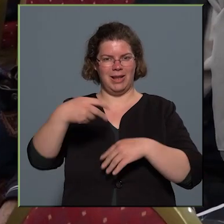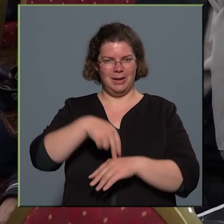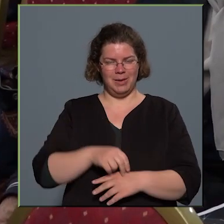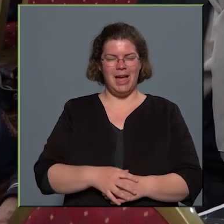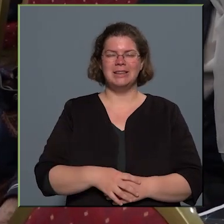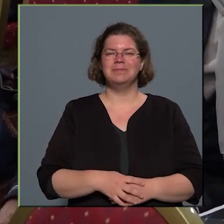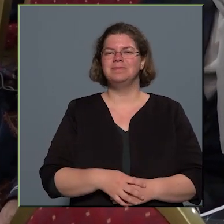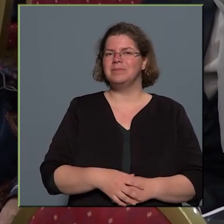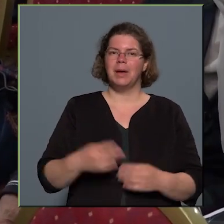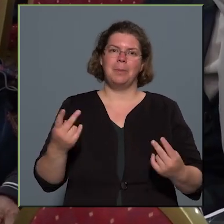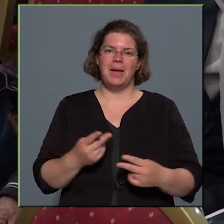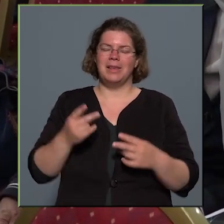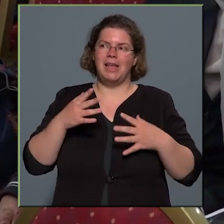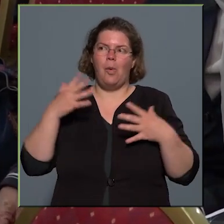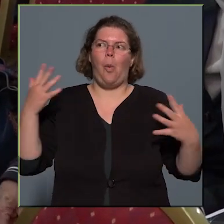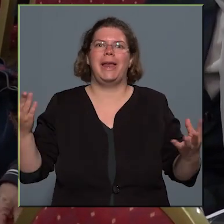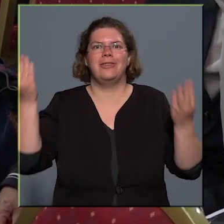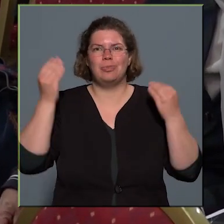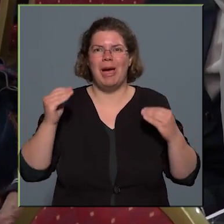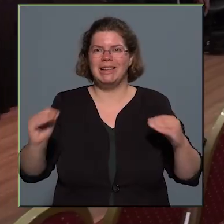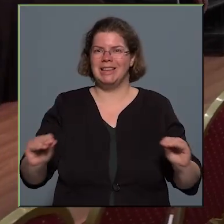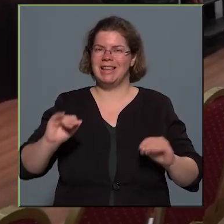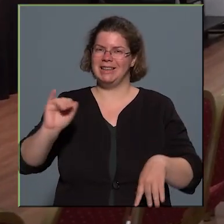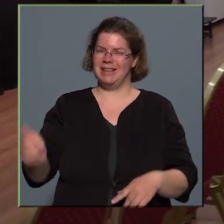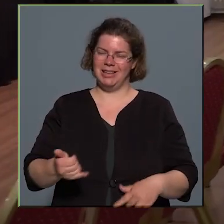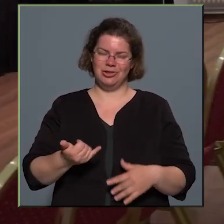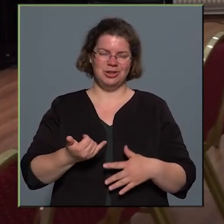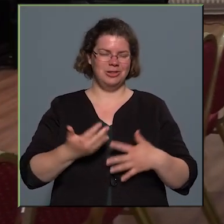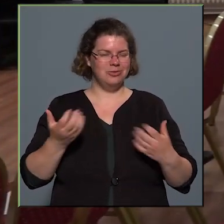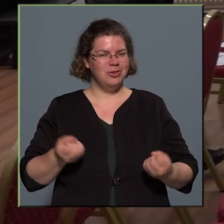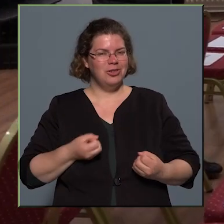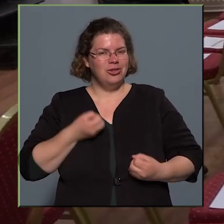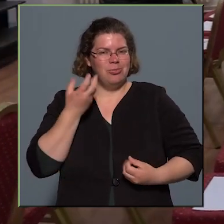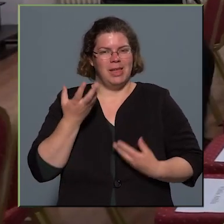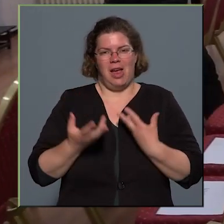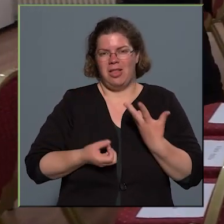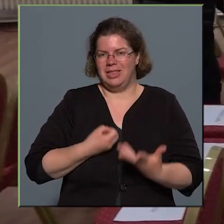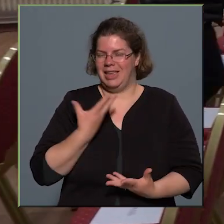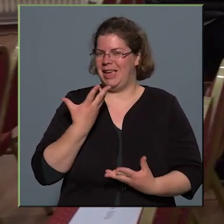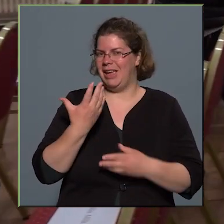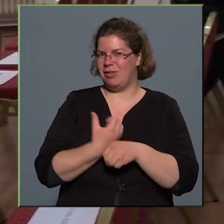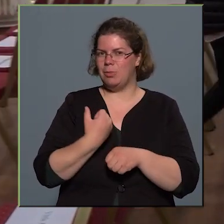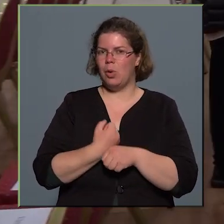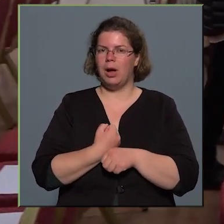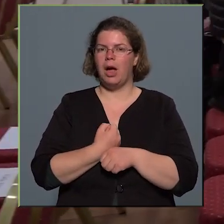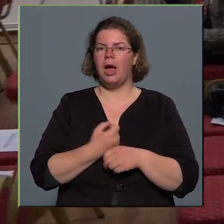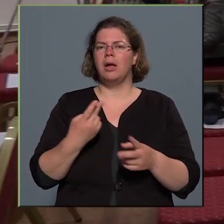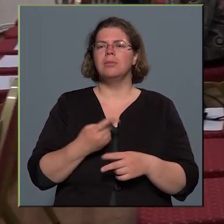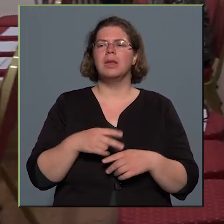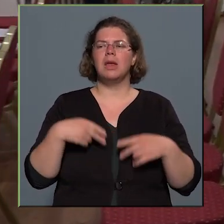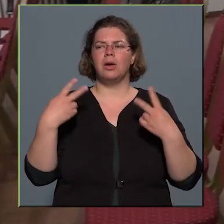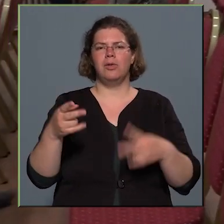Hát természetesen a gyógyási megtiszteltetés és nagyon-nagyon inspiratív a munka. Egyébként hát a jövő héten